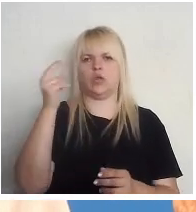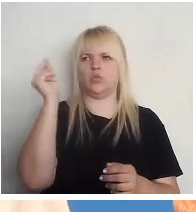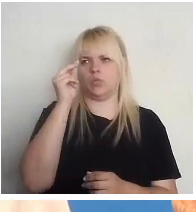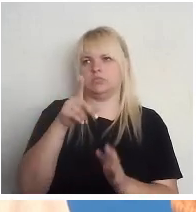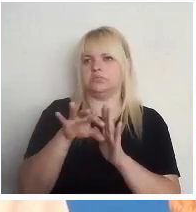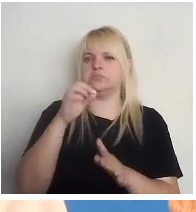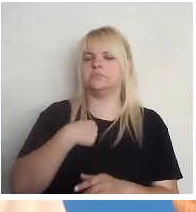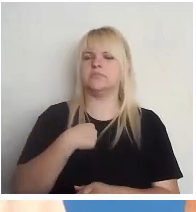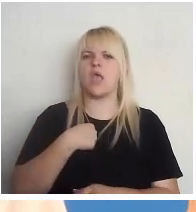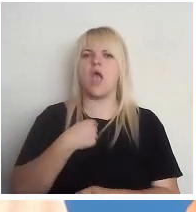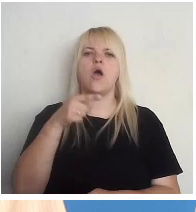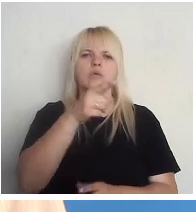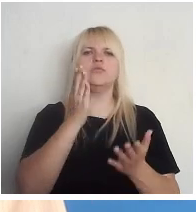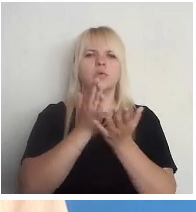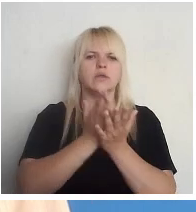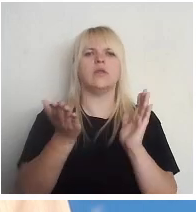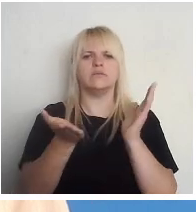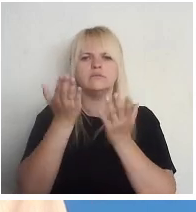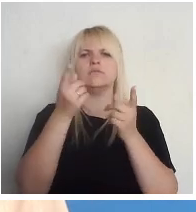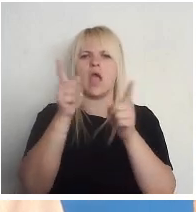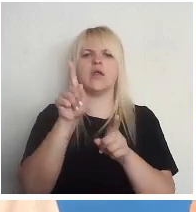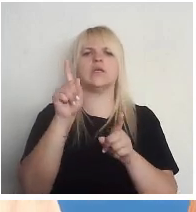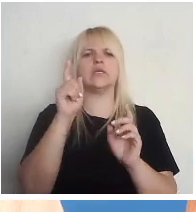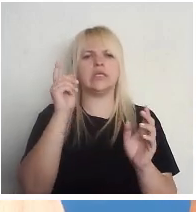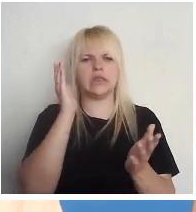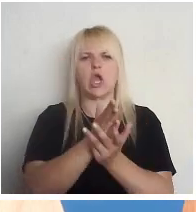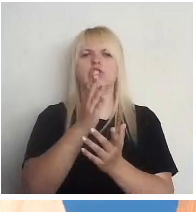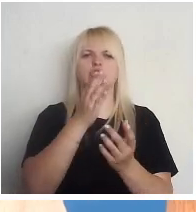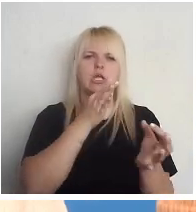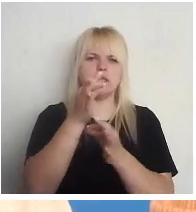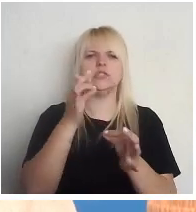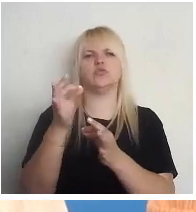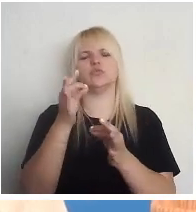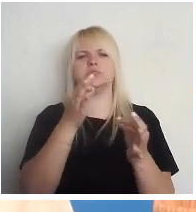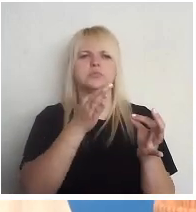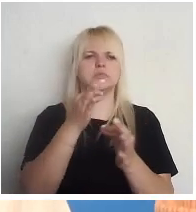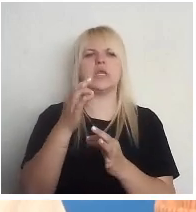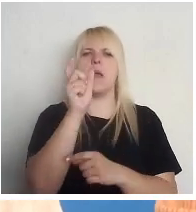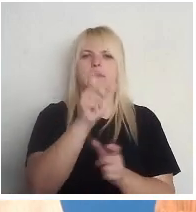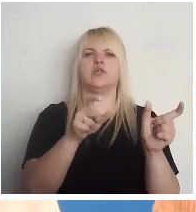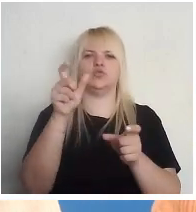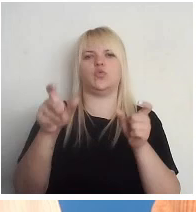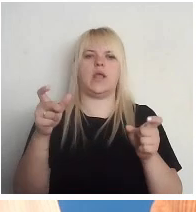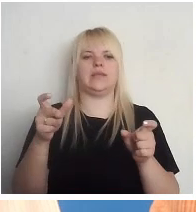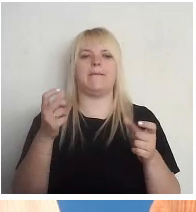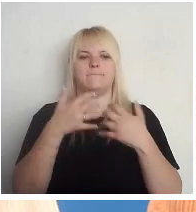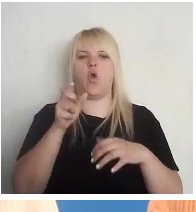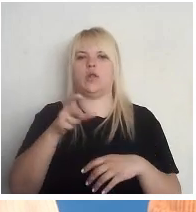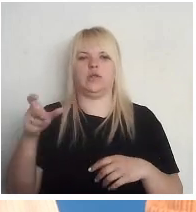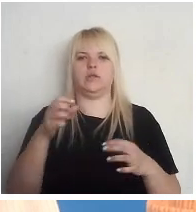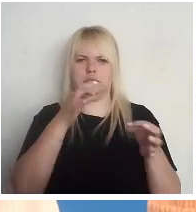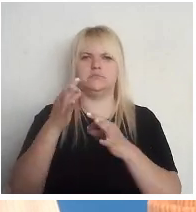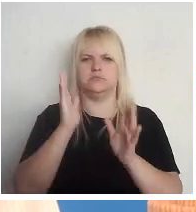Tad noteikti veicināt tiešās diskusijas pilsoņiem ar politiķiem, jo brīžēm